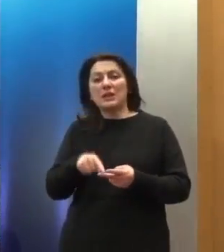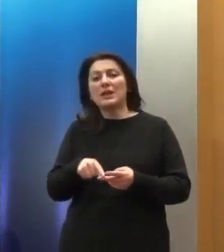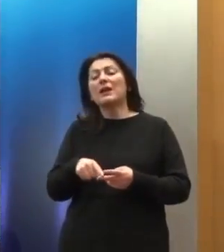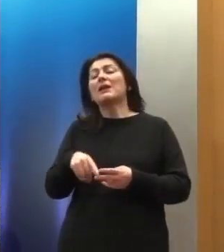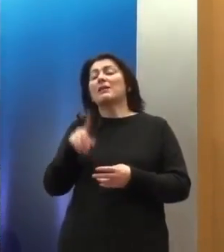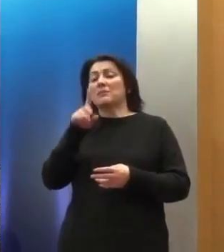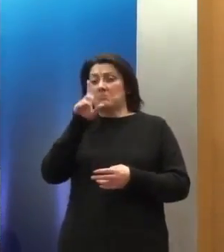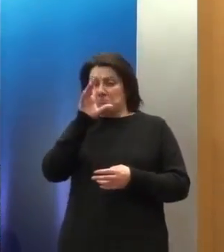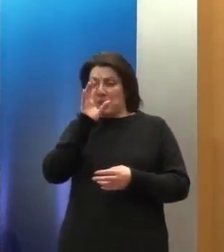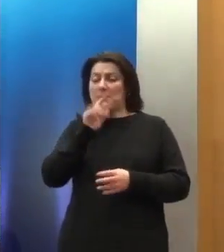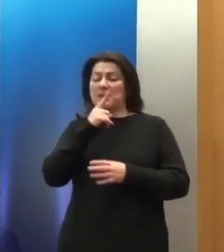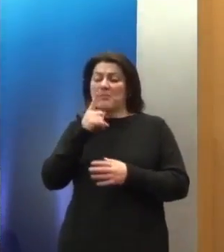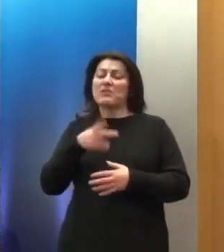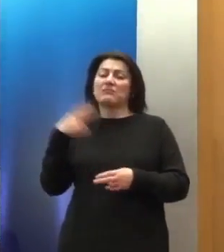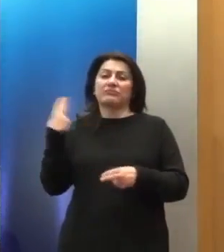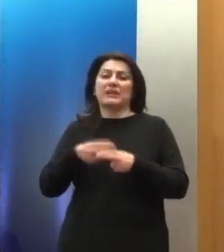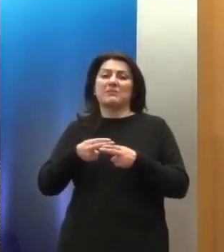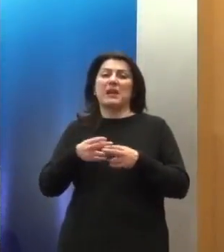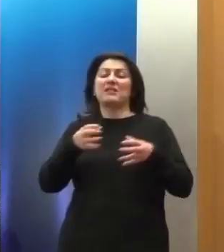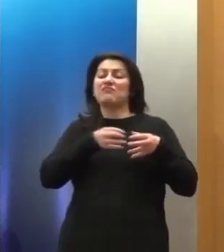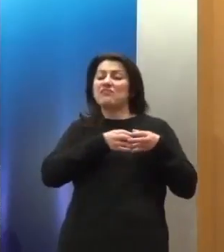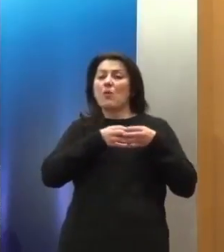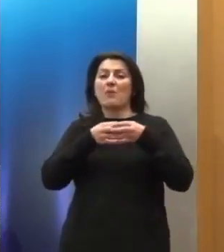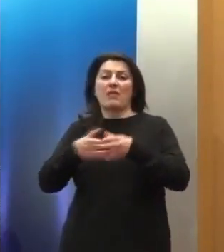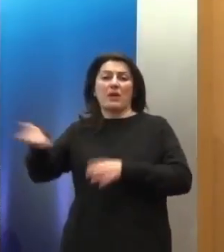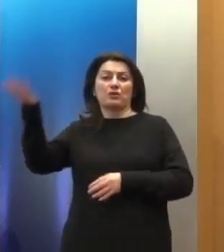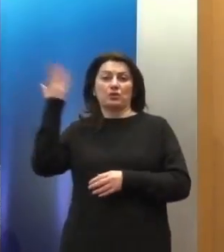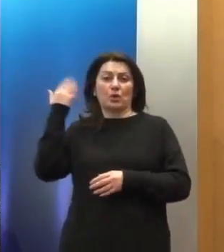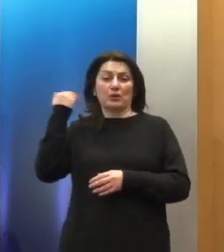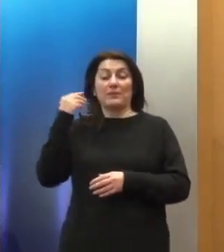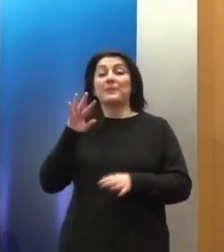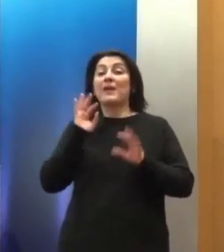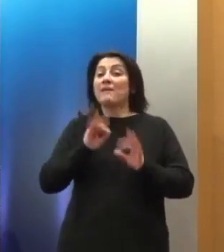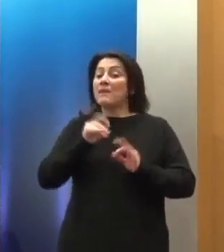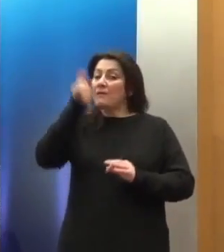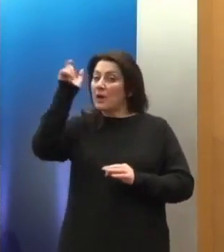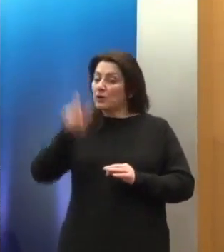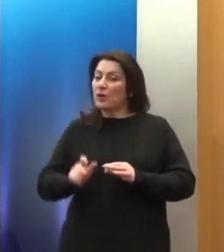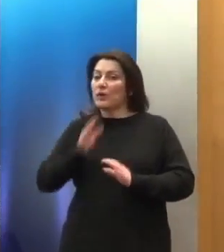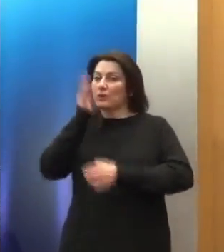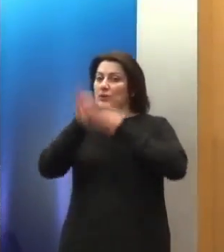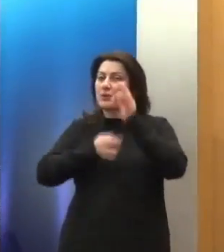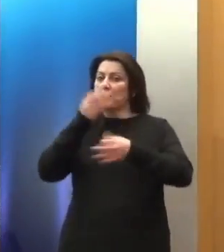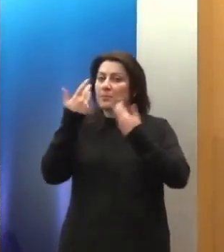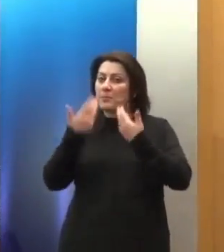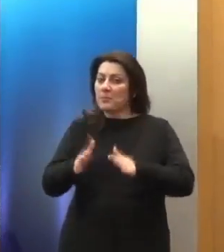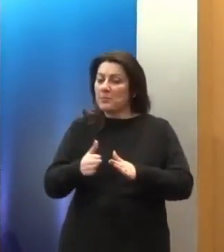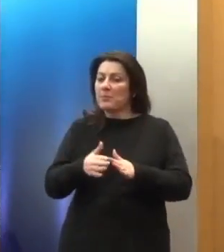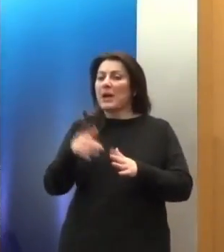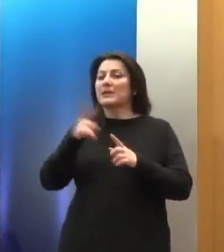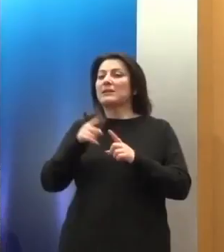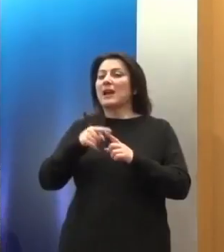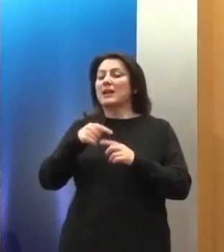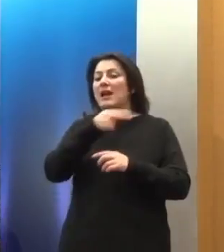επιπροσωπεία εκείνη την εποχή. Βεβαίως, εξήγησε και τα τεχνικά αυτών των Επιτροπών η Χαριτίνη δίπλα,